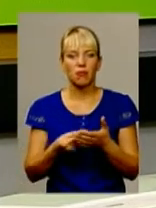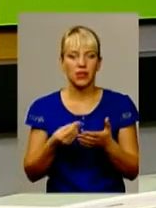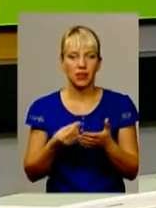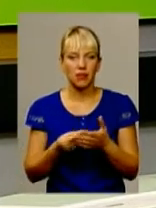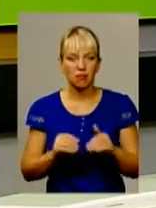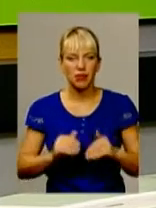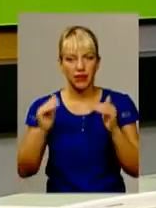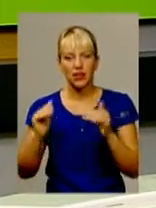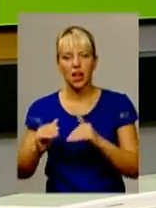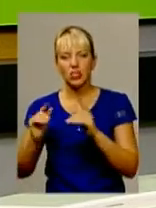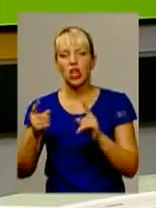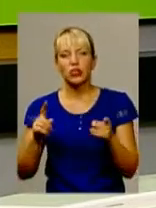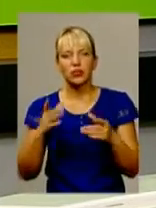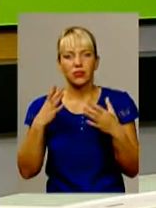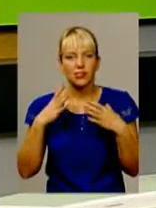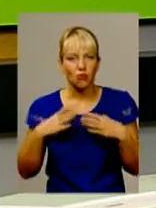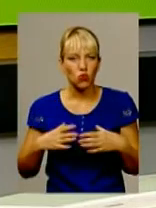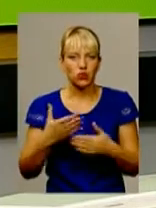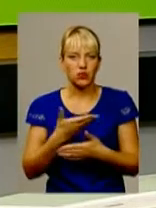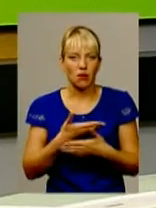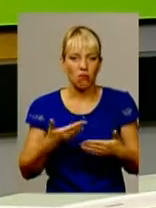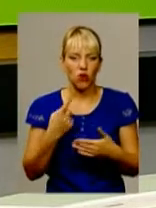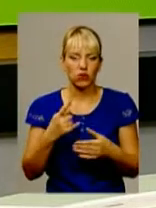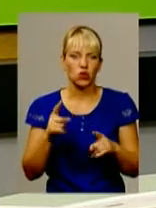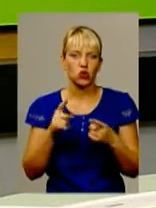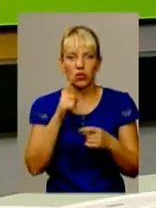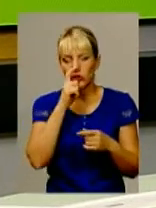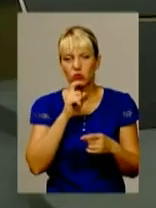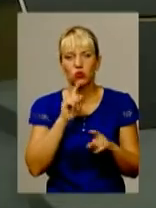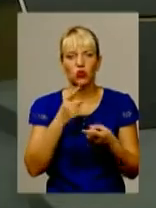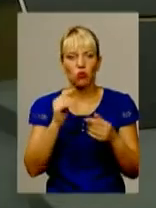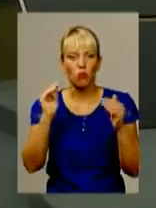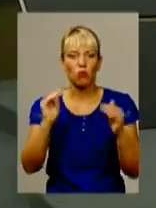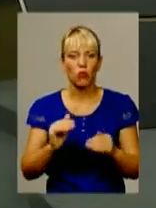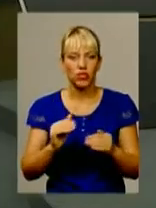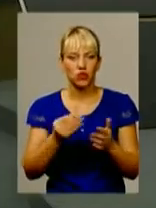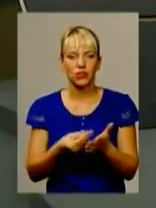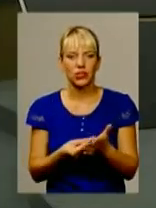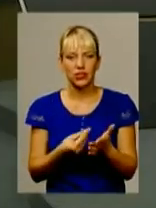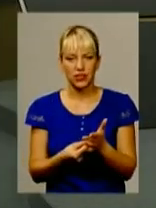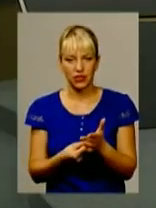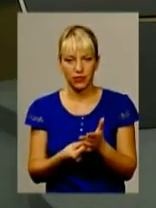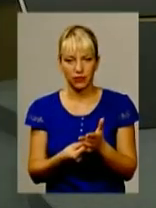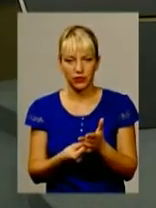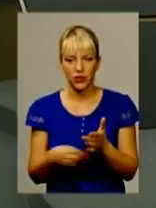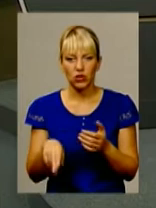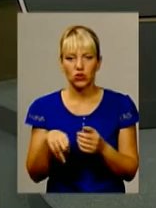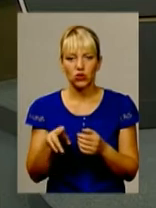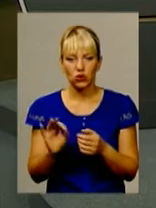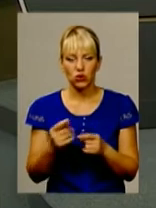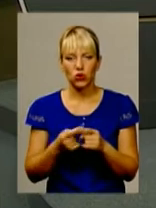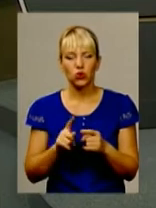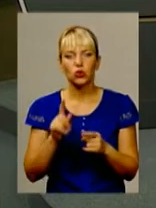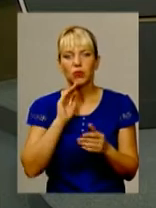змушені чомусь незрозуміло, чому понижувати ціни. На рахунок того, щоб вони були